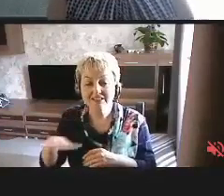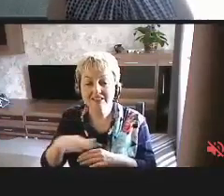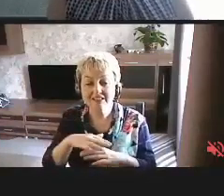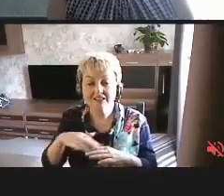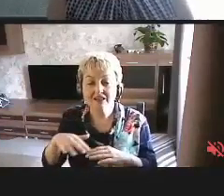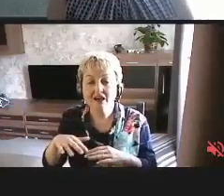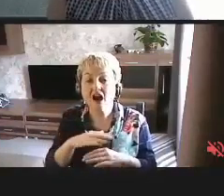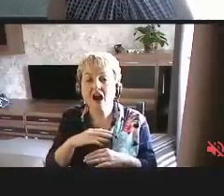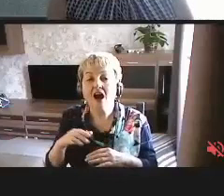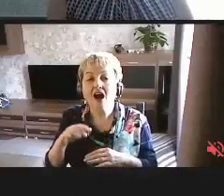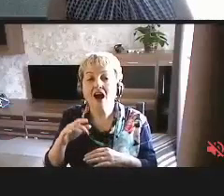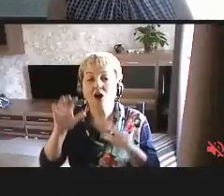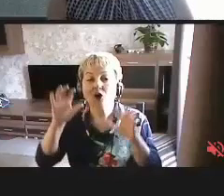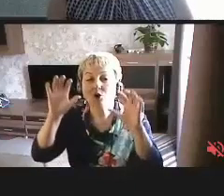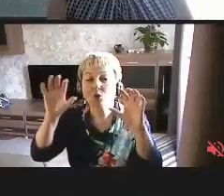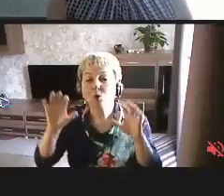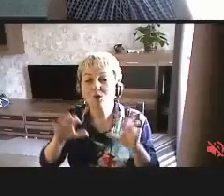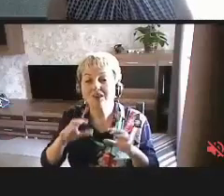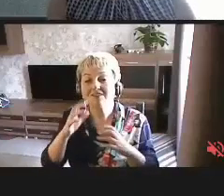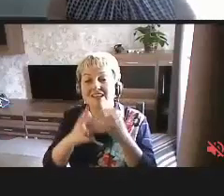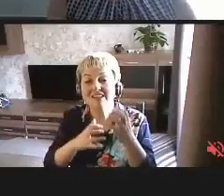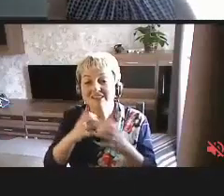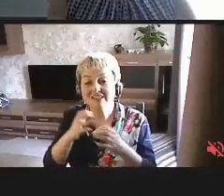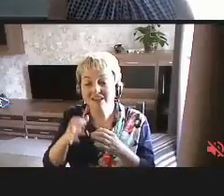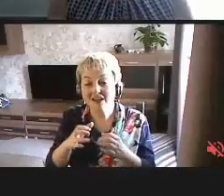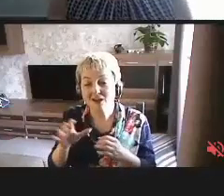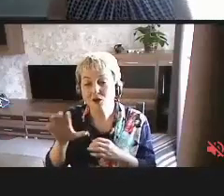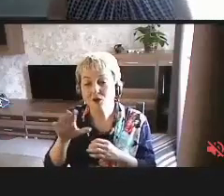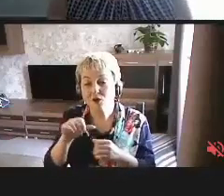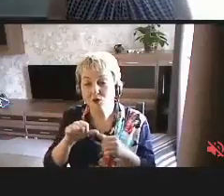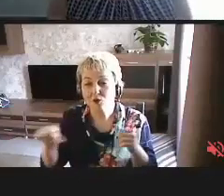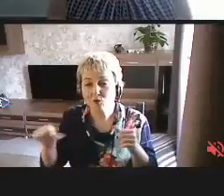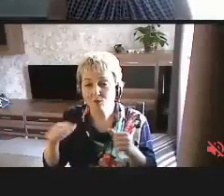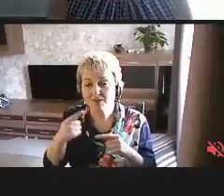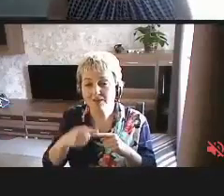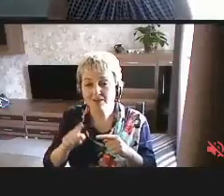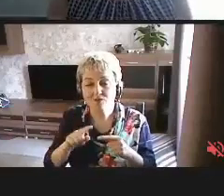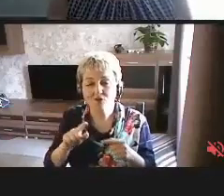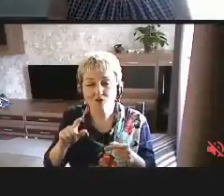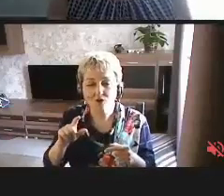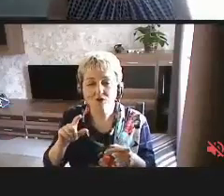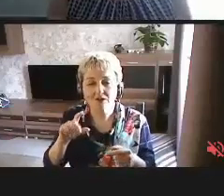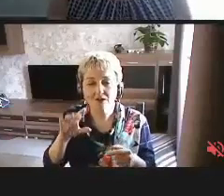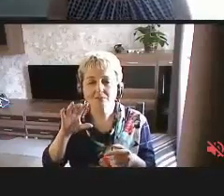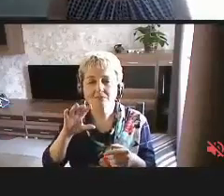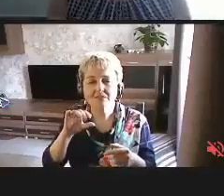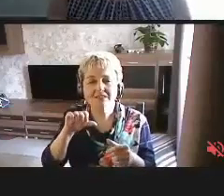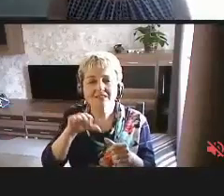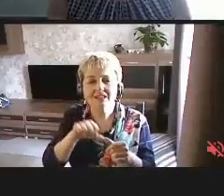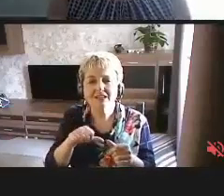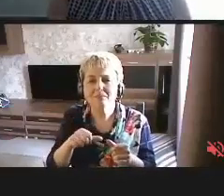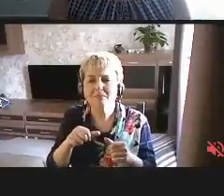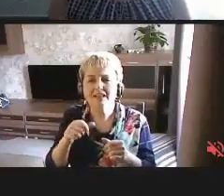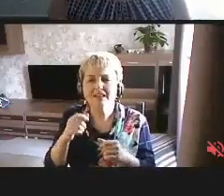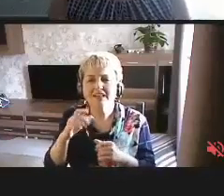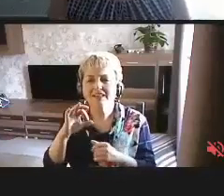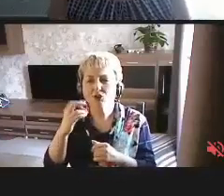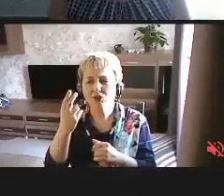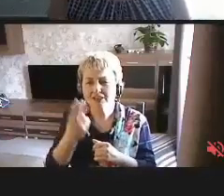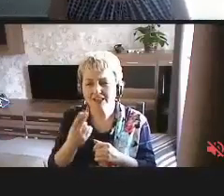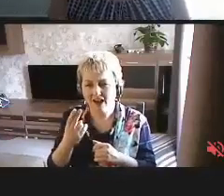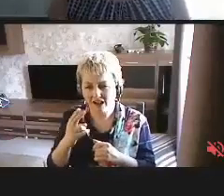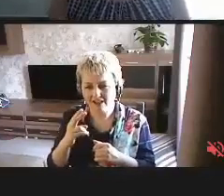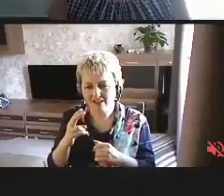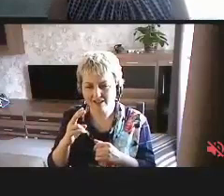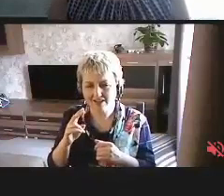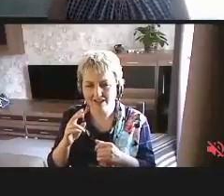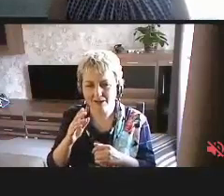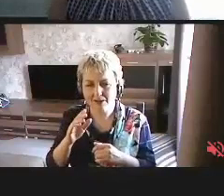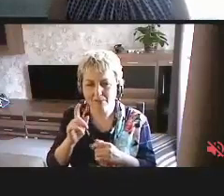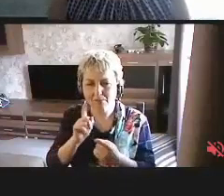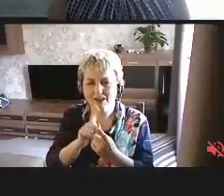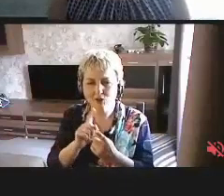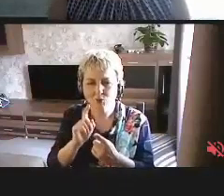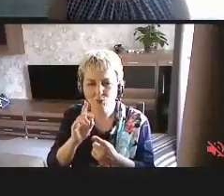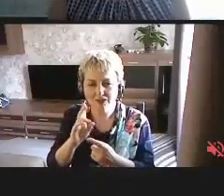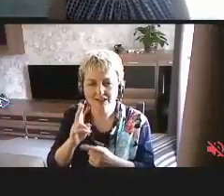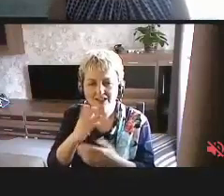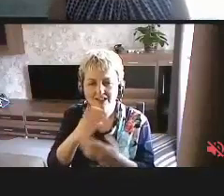Конвенция, кроме всего прочего, закрепила социальный подход к вопросу об инвалидности